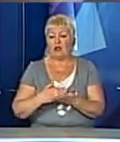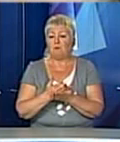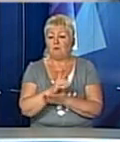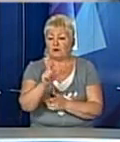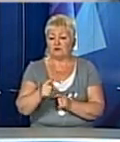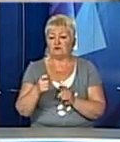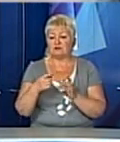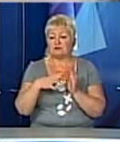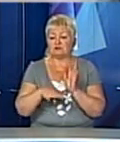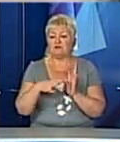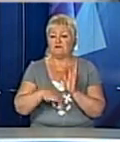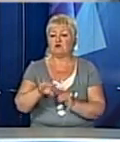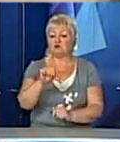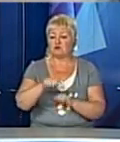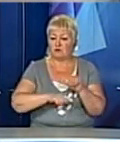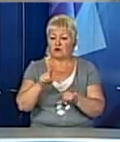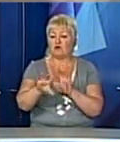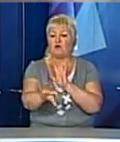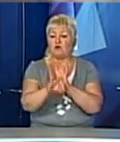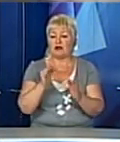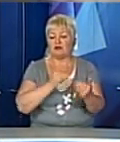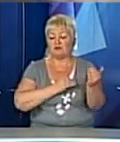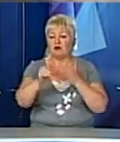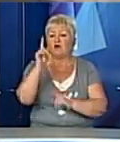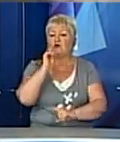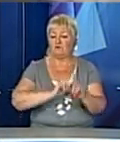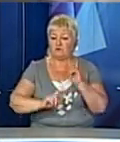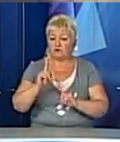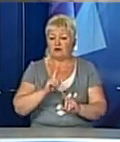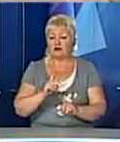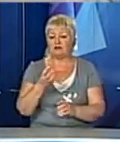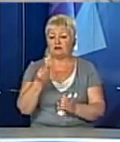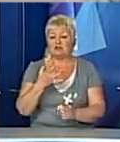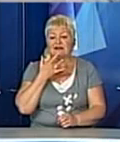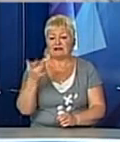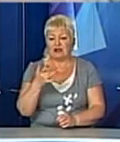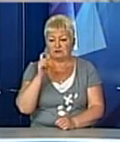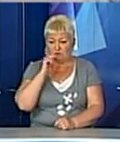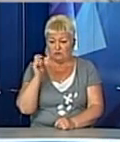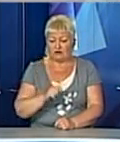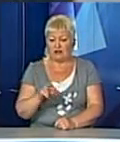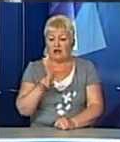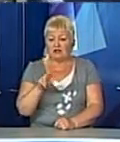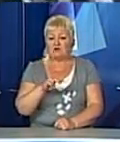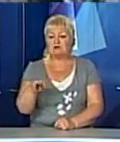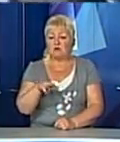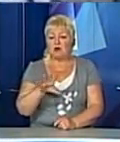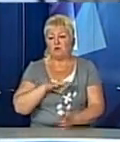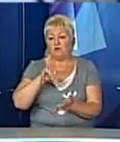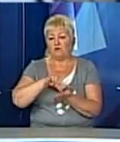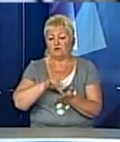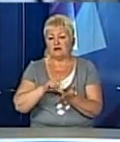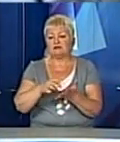1990 році його обрали до Верховної Ради ще Радянської України. Ярослав Михайлович був учасником